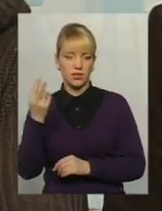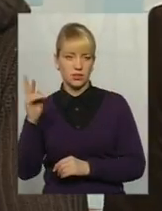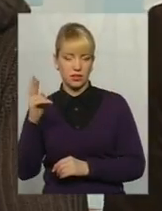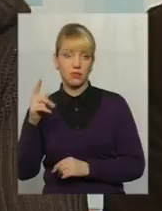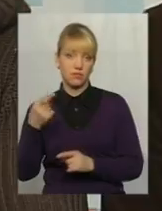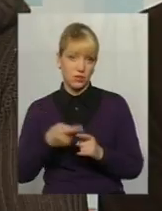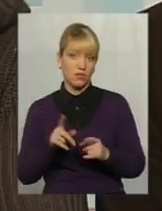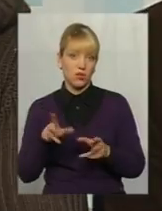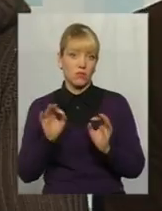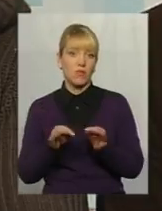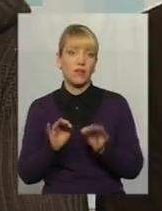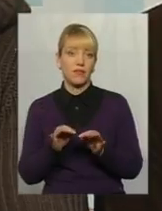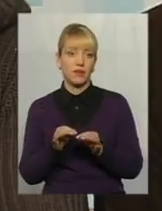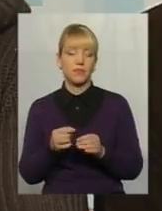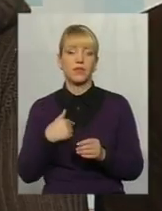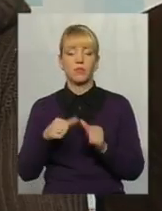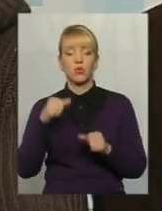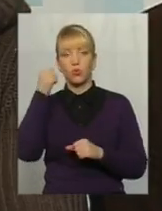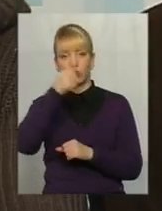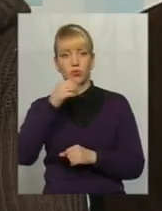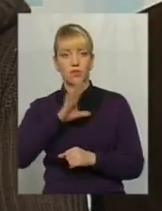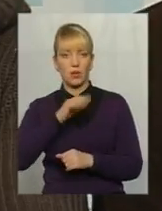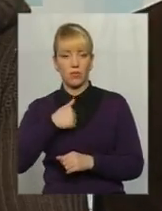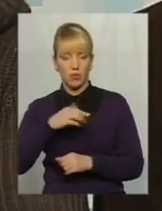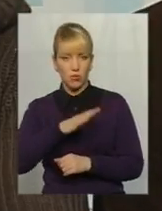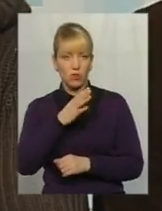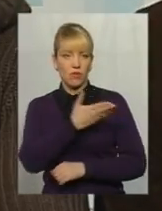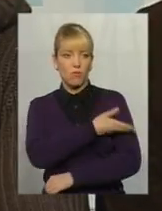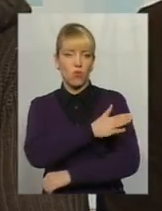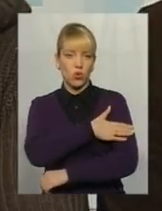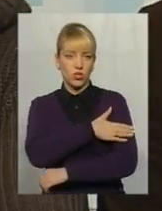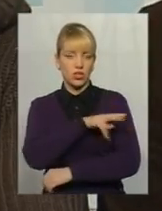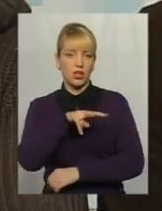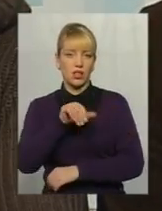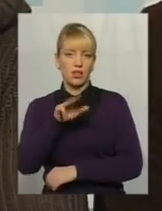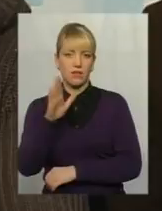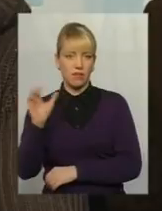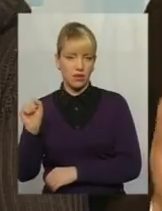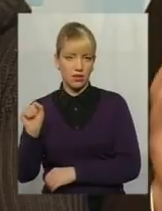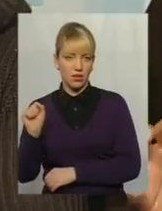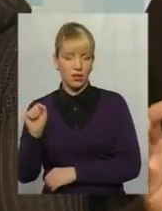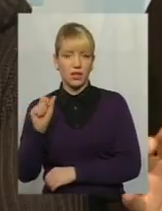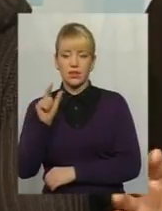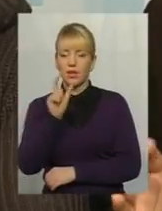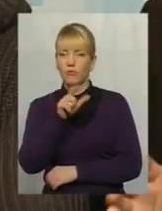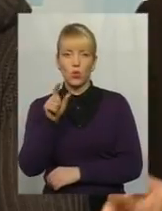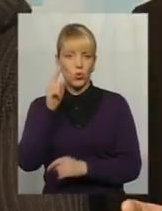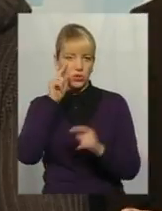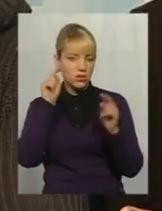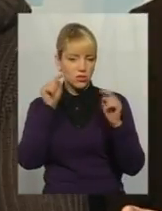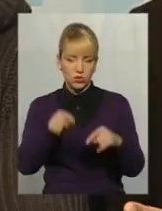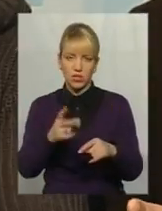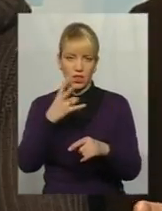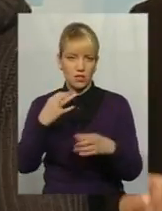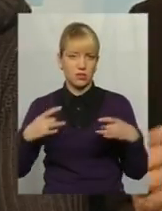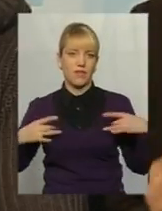Мені довелося бути минулого року в Литві, в Польщі. Там люди не зосереджуються на святах.